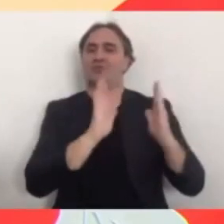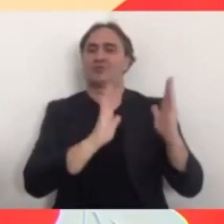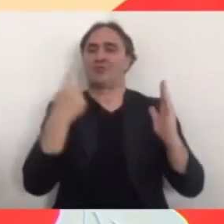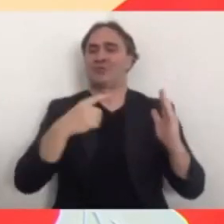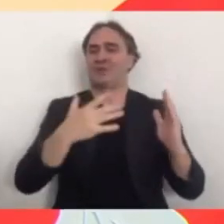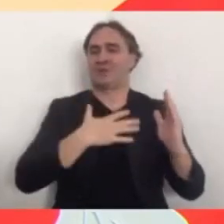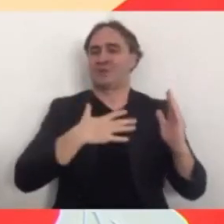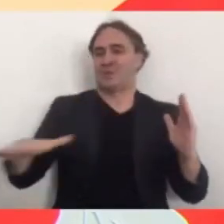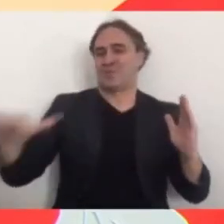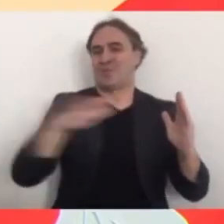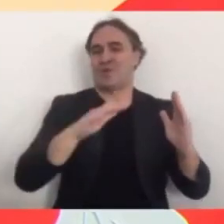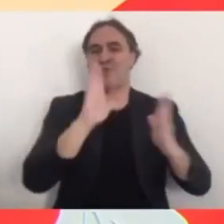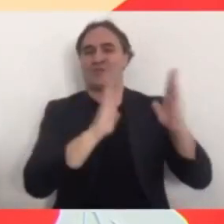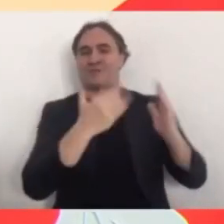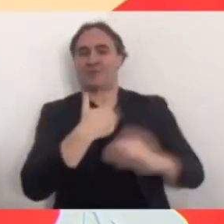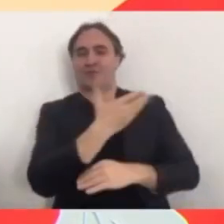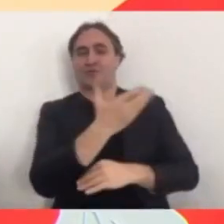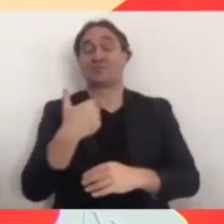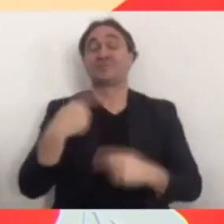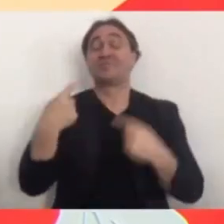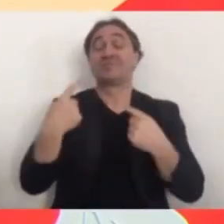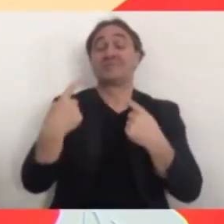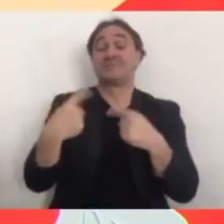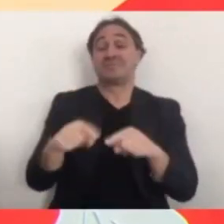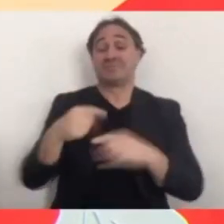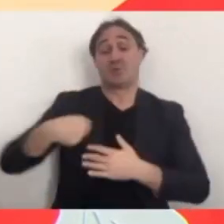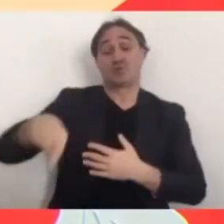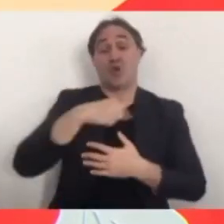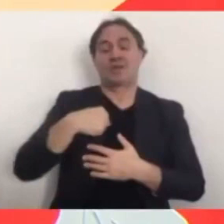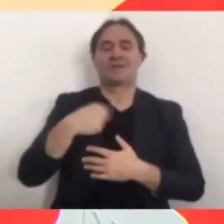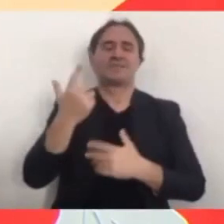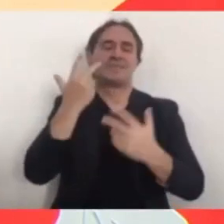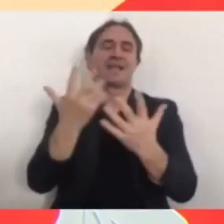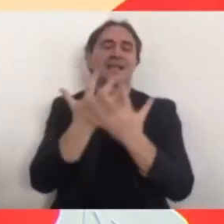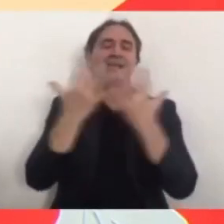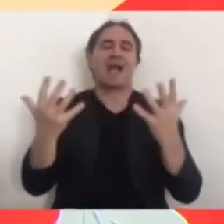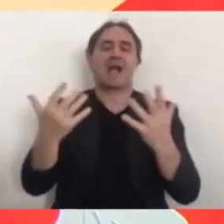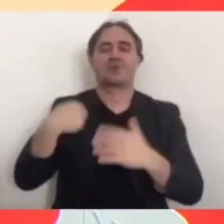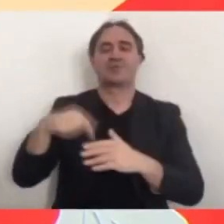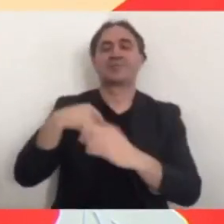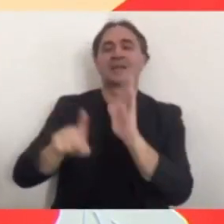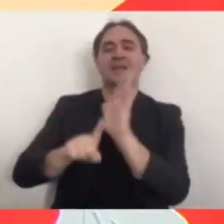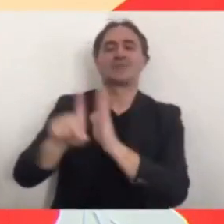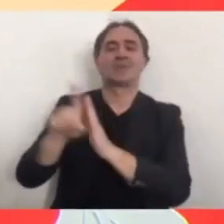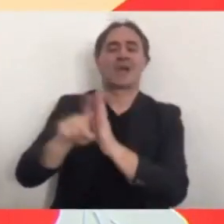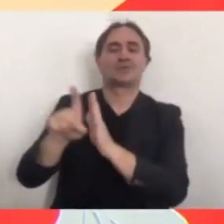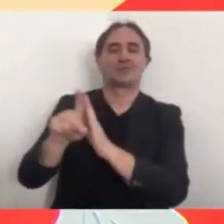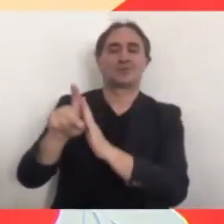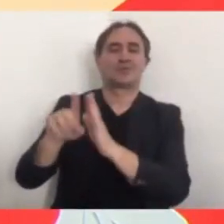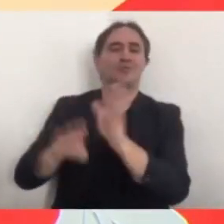come un evidente successo di tutto quello che è stato sia la proposizione alla gestione